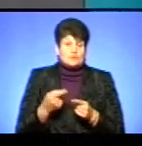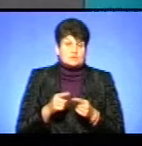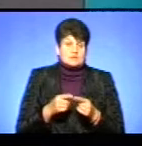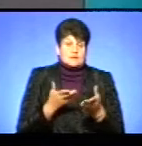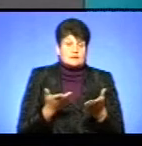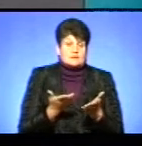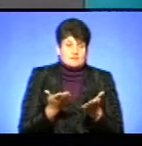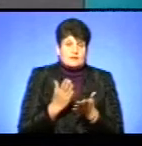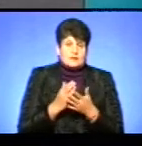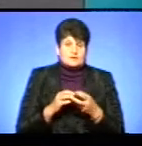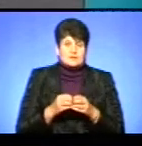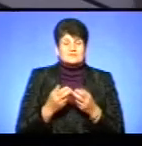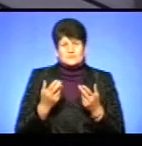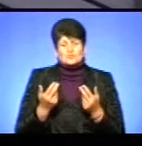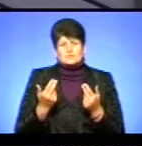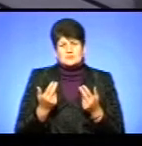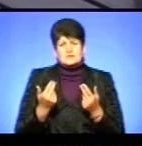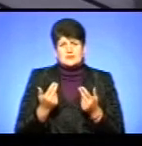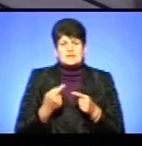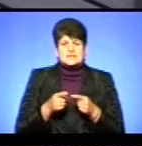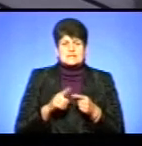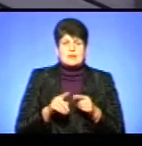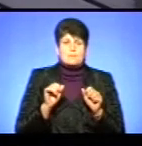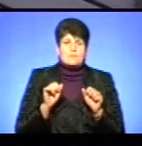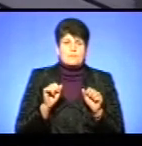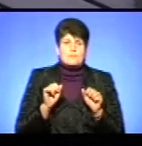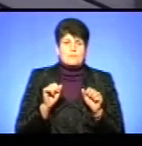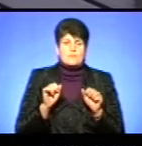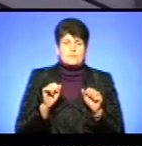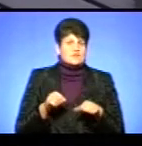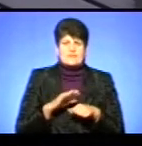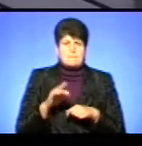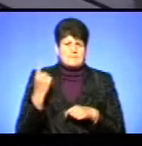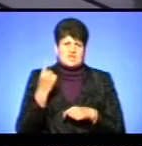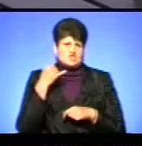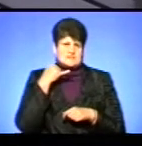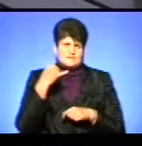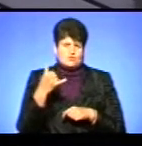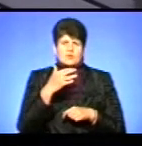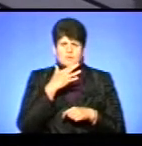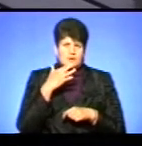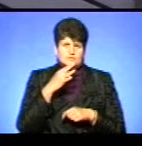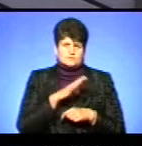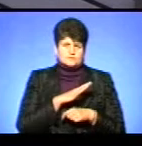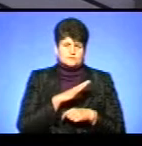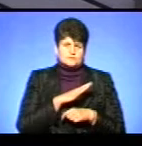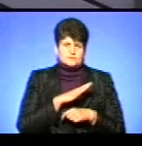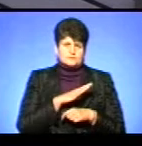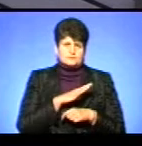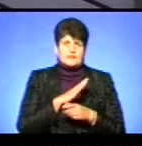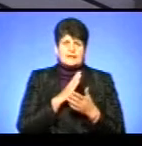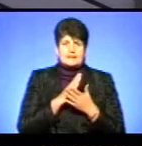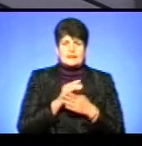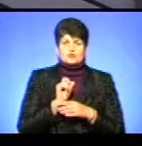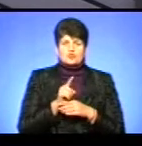чи є механізм? Так, це вже, напевно, десь не перший дзвінок, хоча небагато їх було. Є